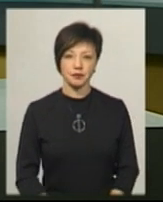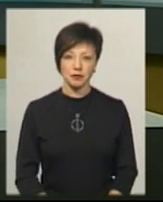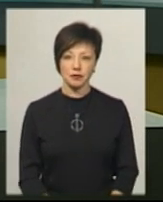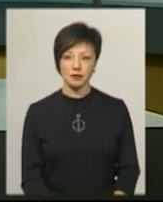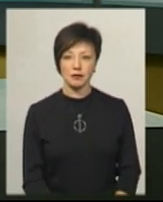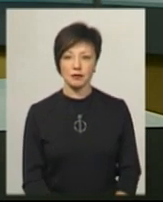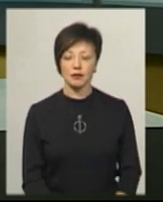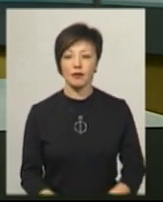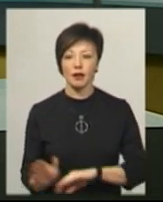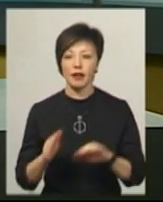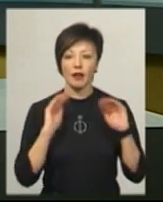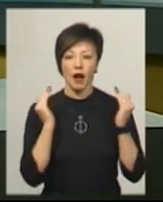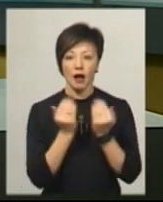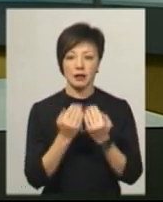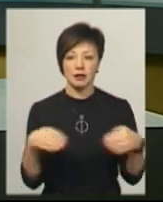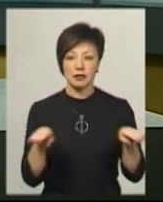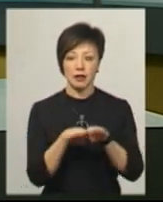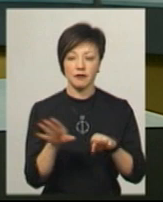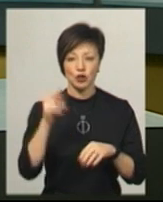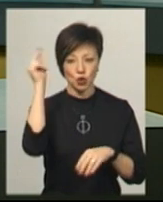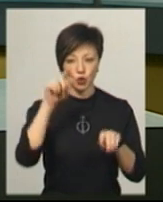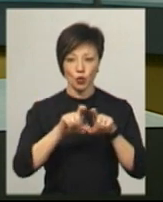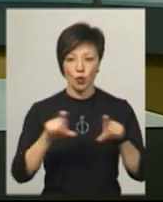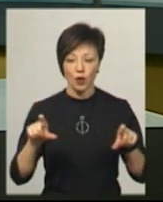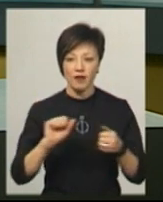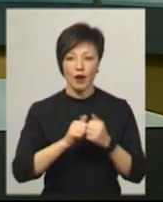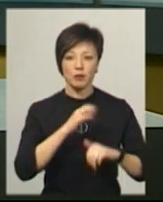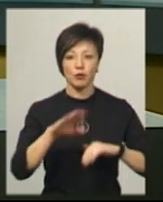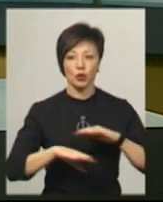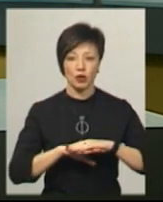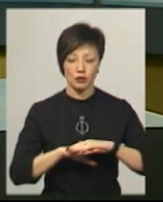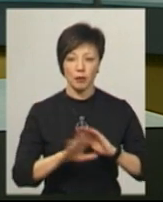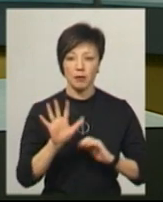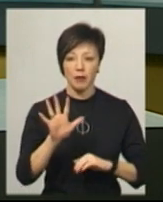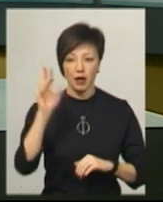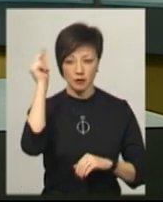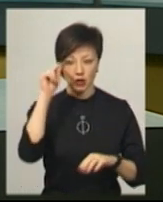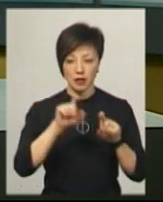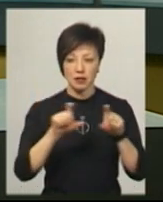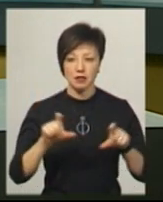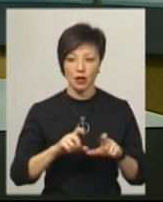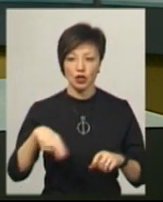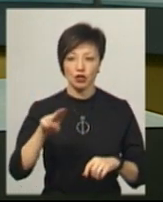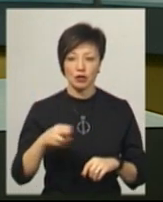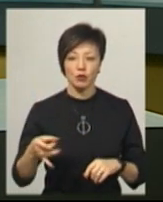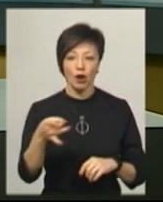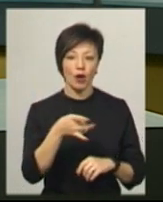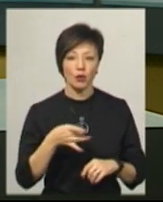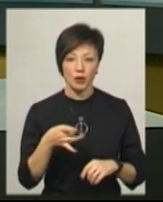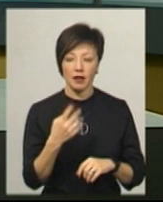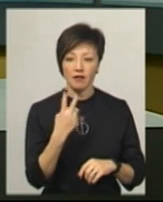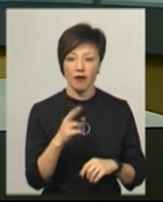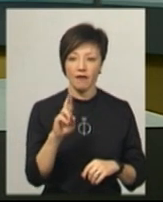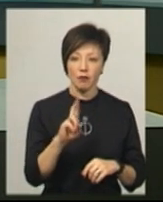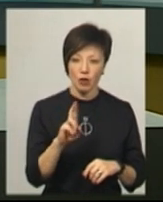На карантин закрили усі школи та позашкільні заклади у Кам'янці-Подільському. П'ять навчальних закладів у Дережнянському районі, два